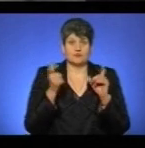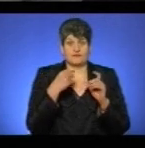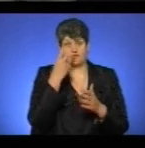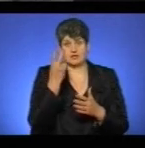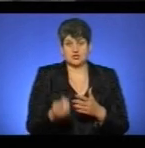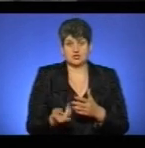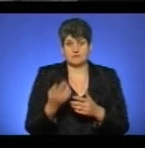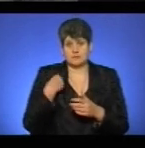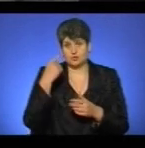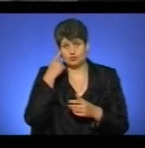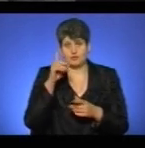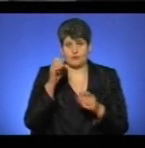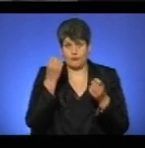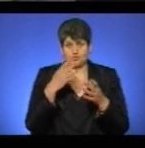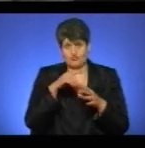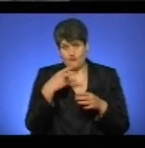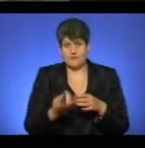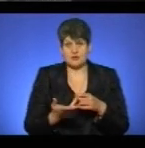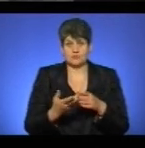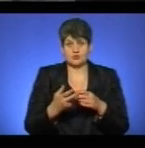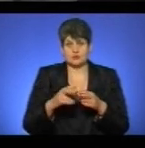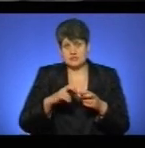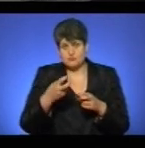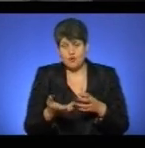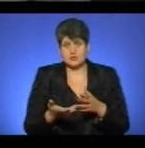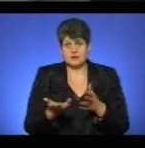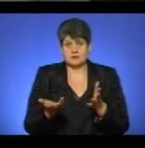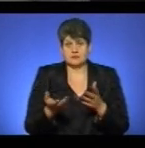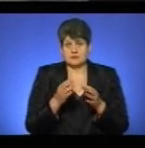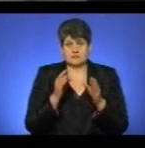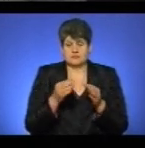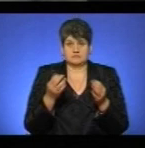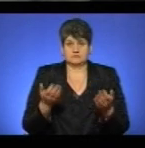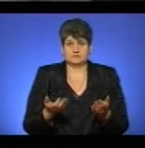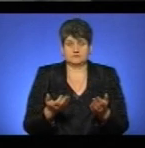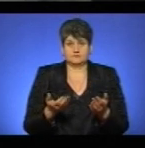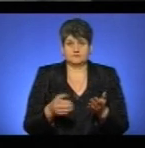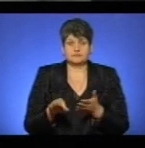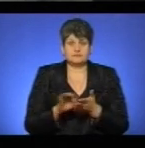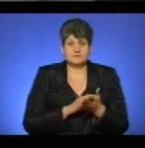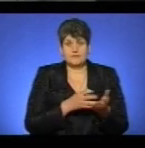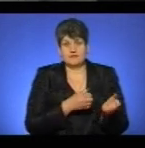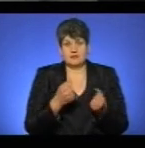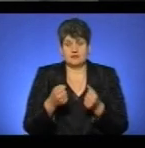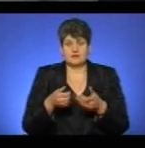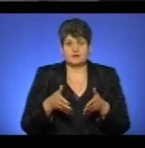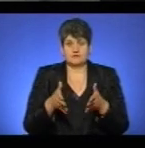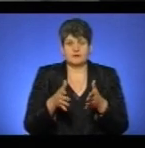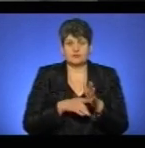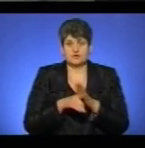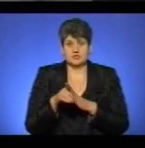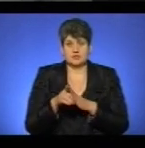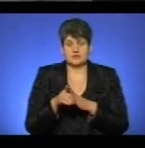вже лежить. Я думала, що просто впала і щось зашпортила, але нічого. І одразу винесли на двір, почали її там всі